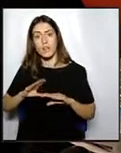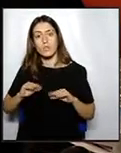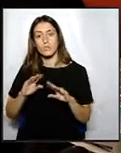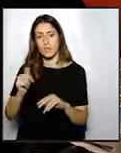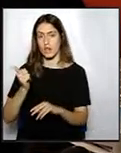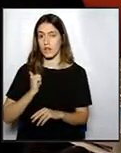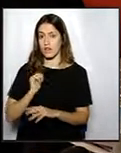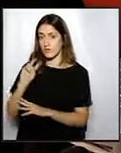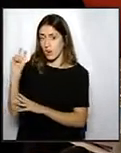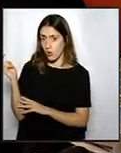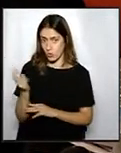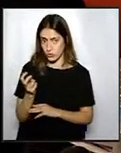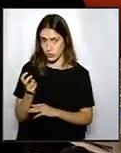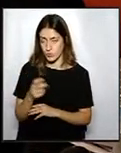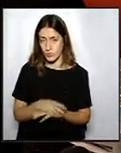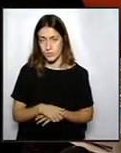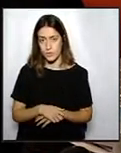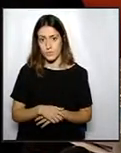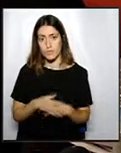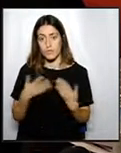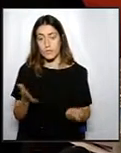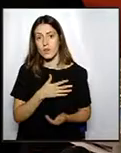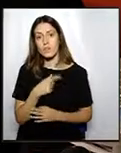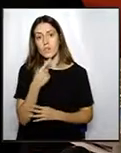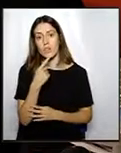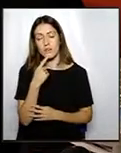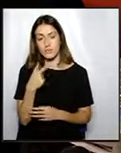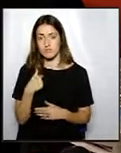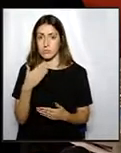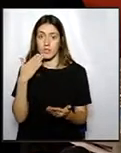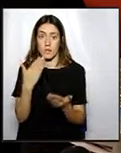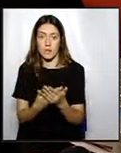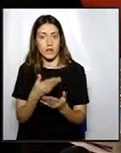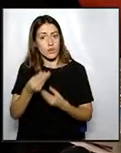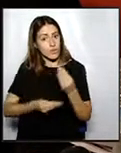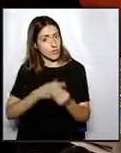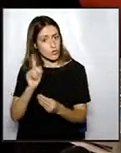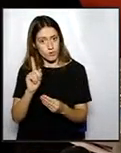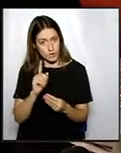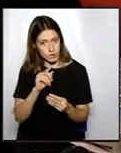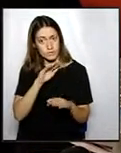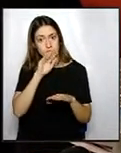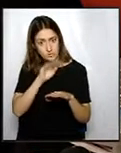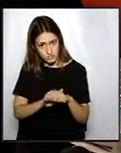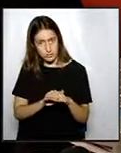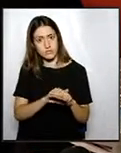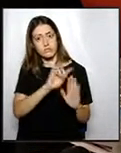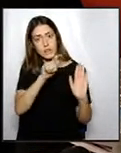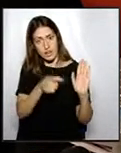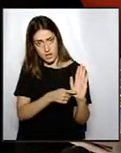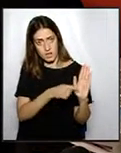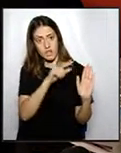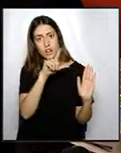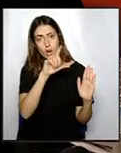continua vigent. Per tant, ens sembla molt bé sol·licitar la nova aplicació de l'ALEC, però no engegerem amb l'ALEC, que fa una